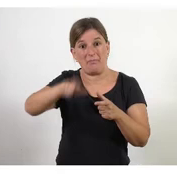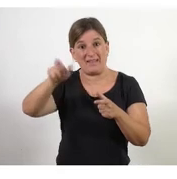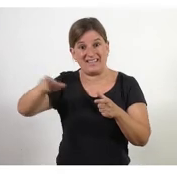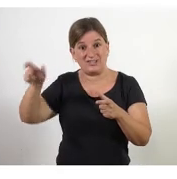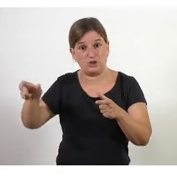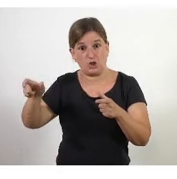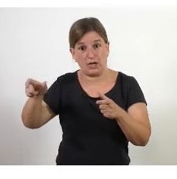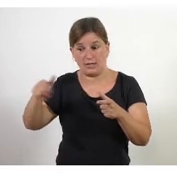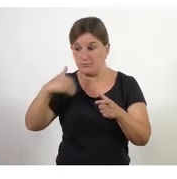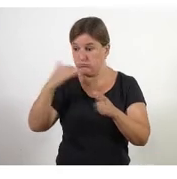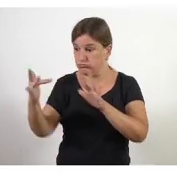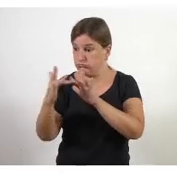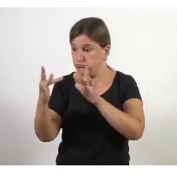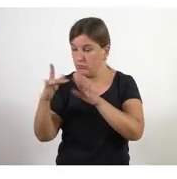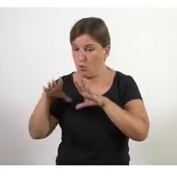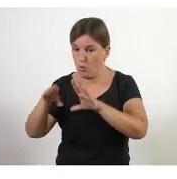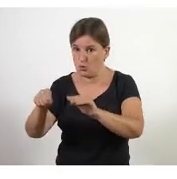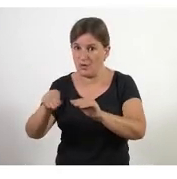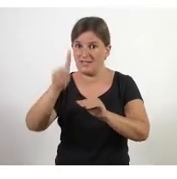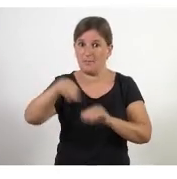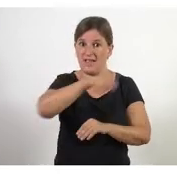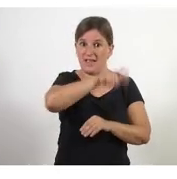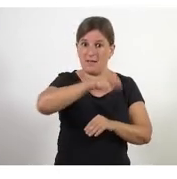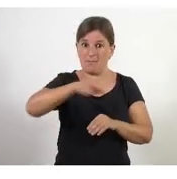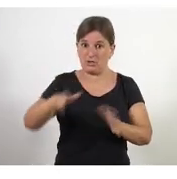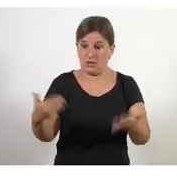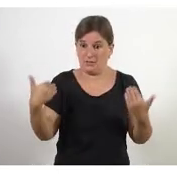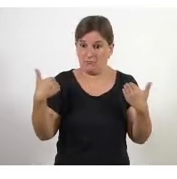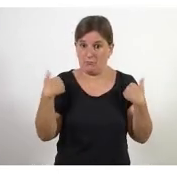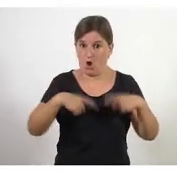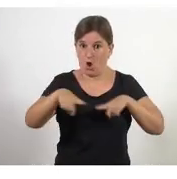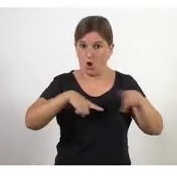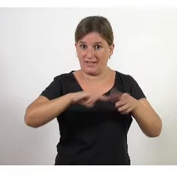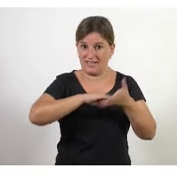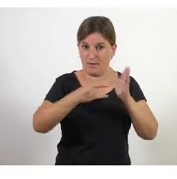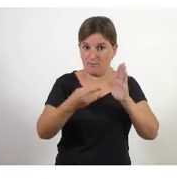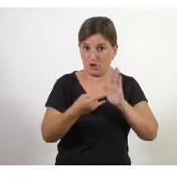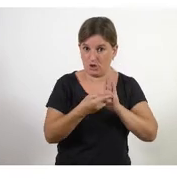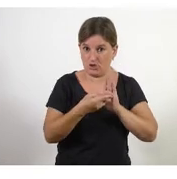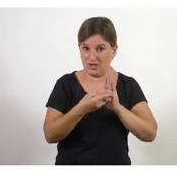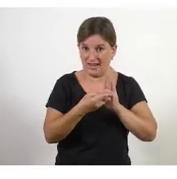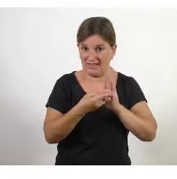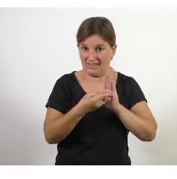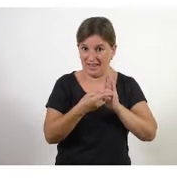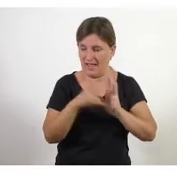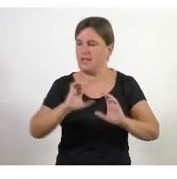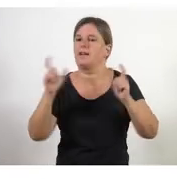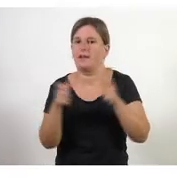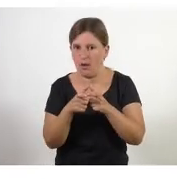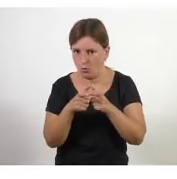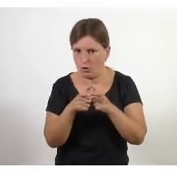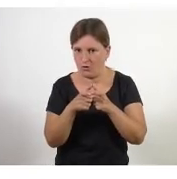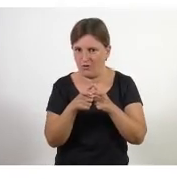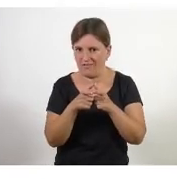molt a prop dels usuaris i els que han de desenvolupar el projecte i han de generar una nova versió es reuneixen